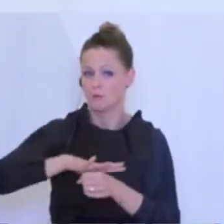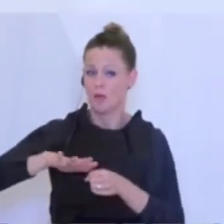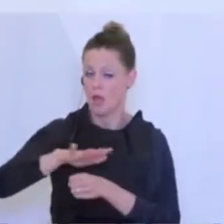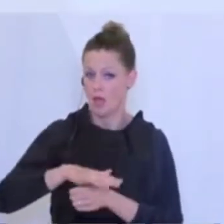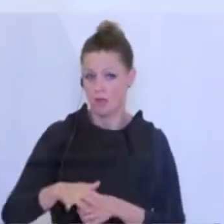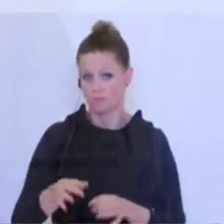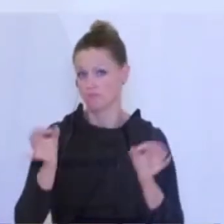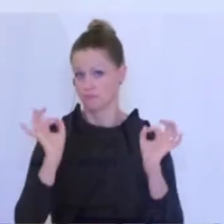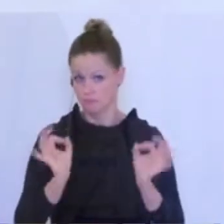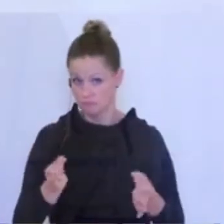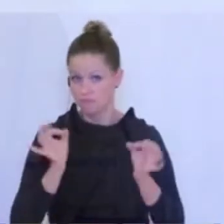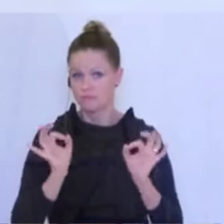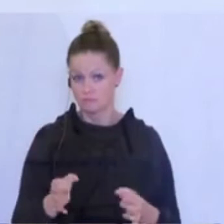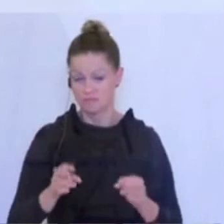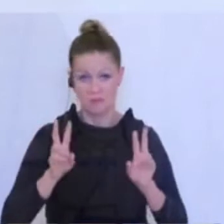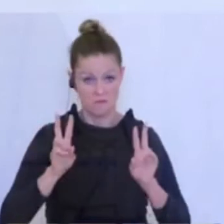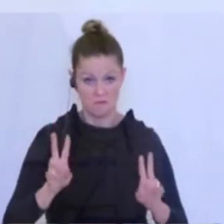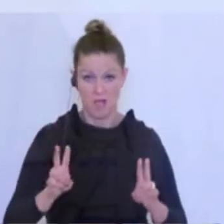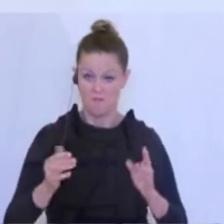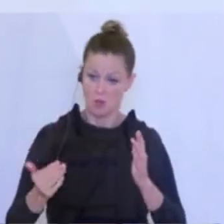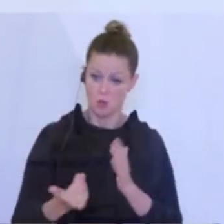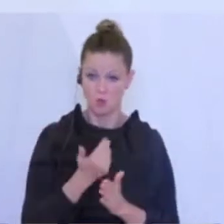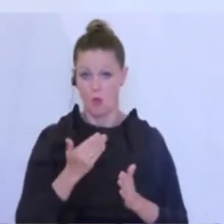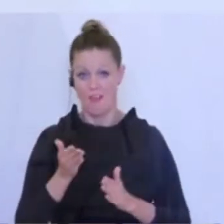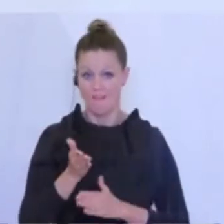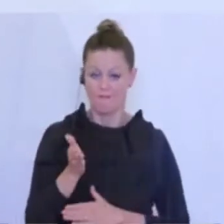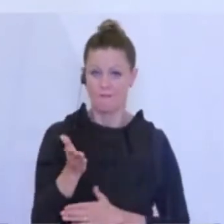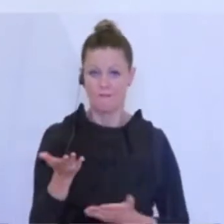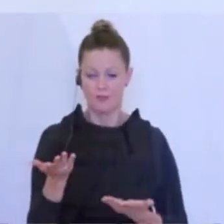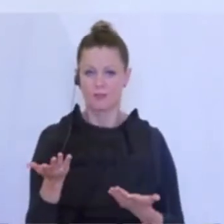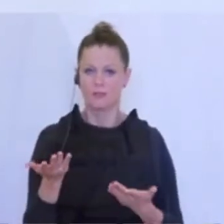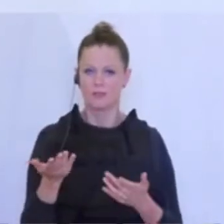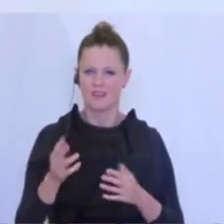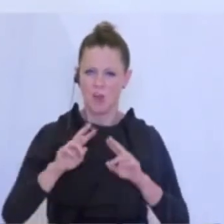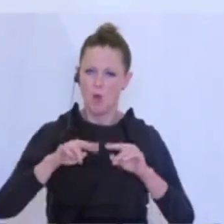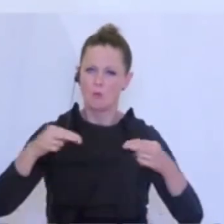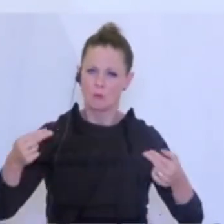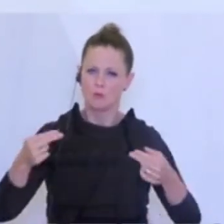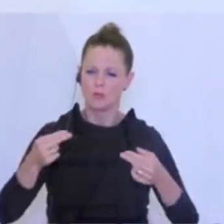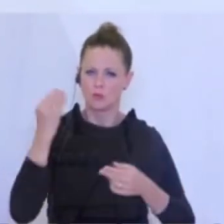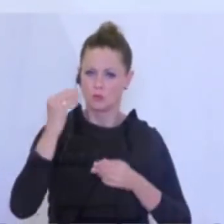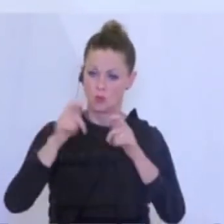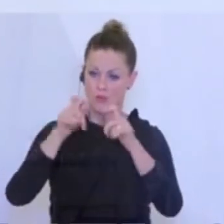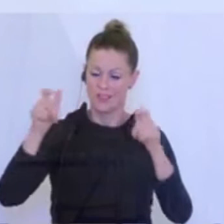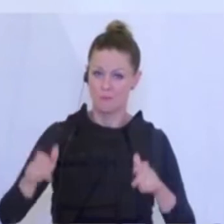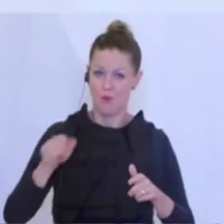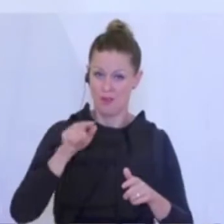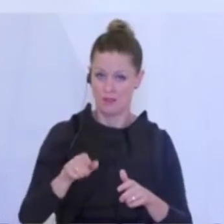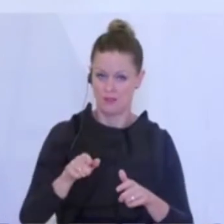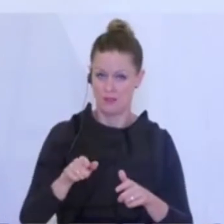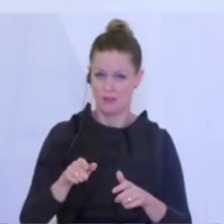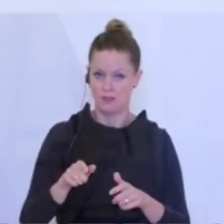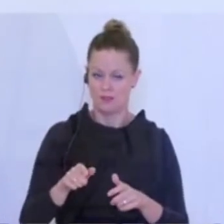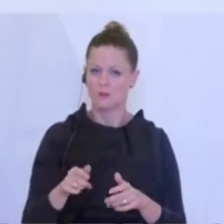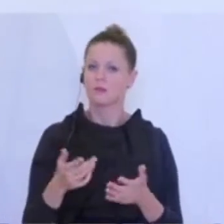wirklich sehen lassen hier bei diesen Neuausrichtungen, bei diesen Bundesschulgebäuden. Es ist ausdrücklich